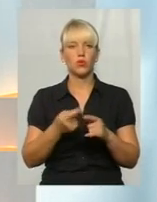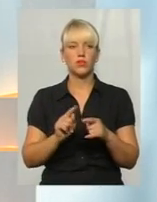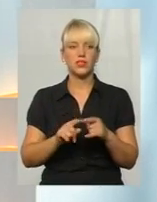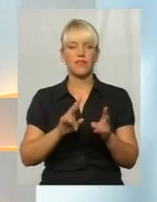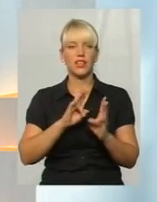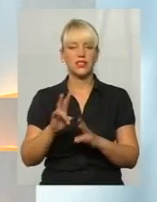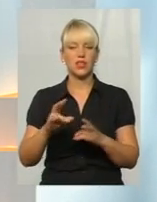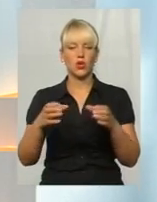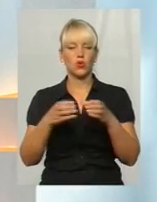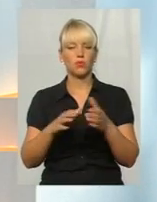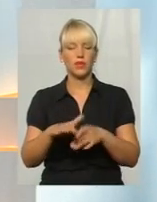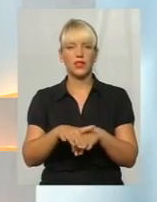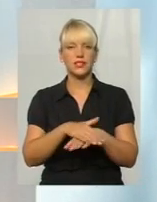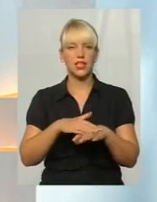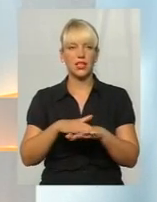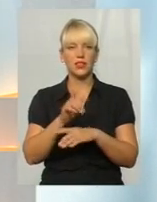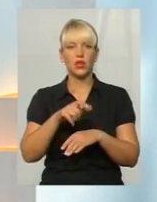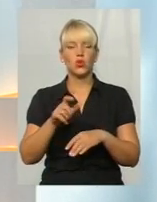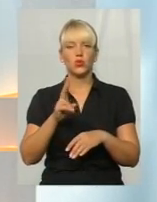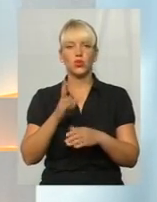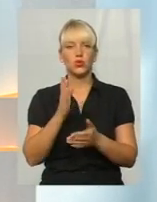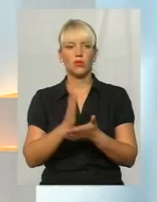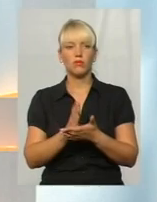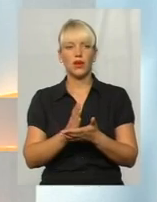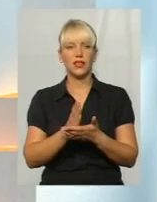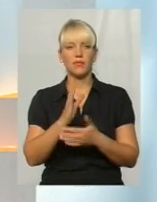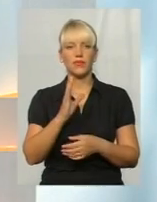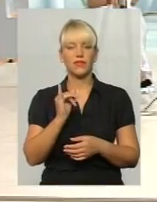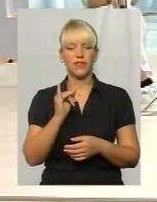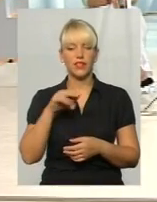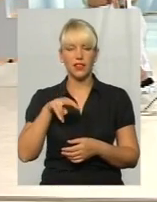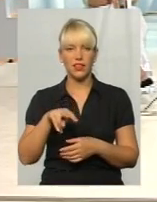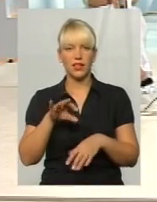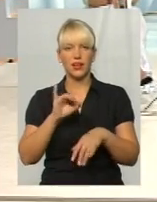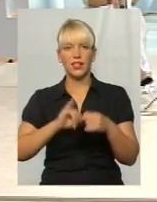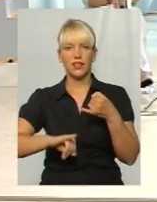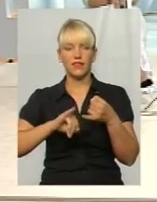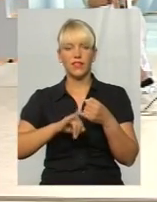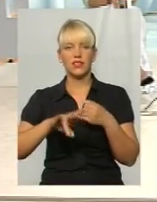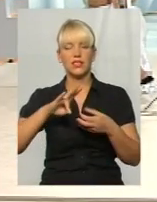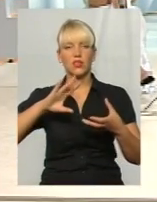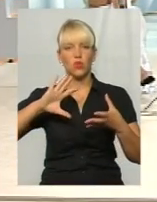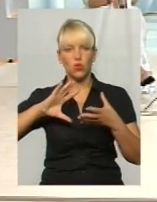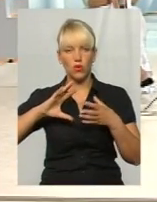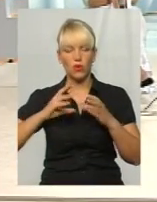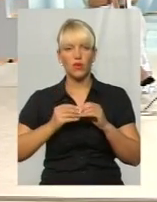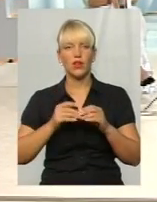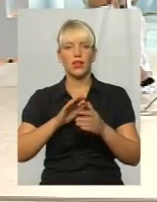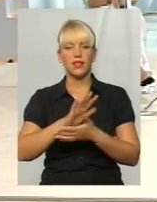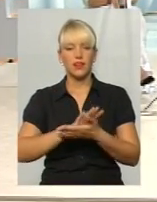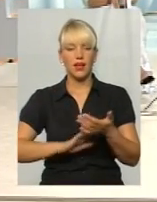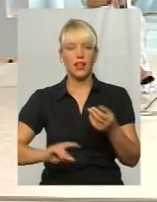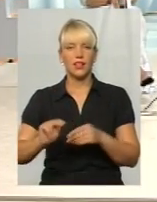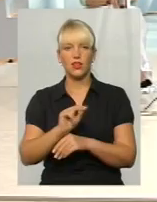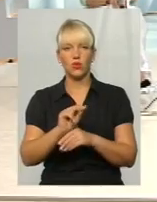населення, люди, які мають і віру, і віли інфіковані, але поки що далі лікування,